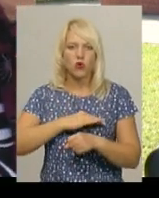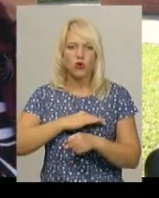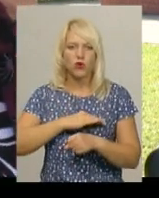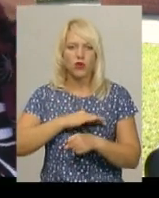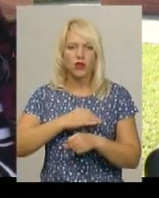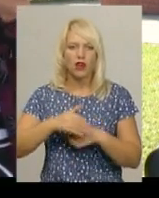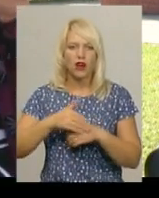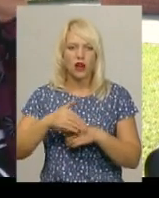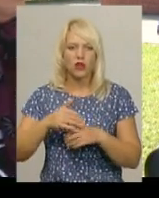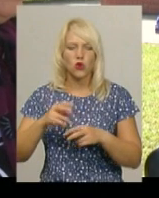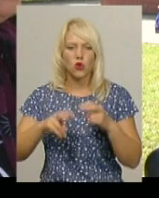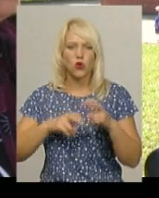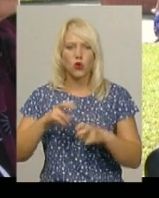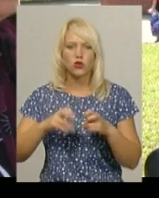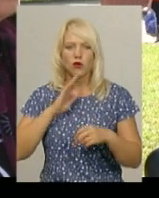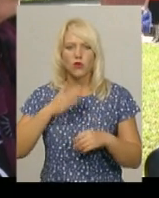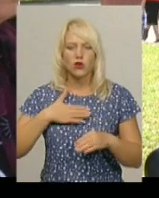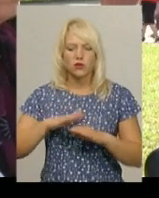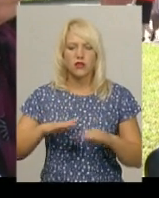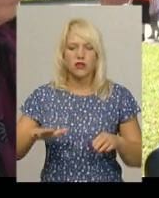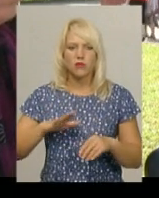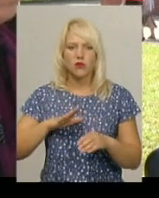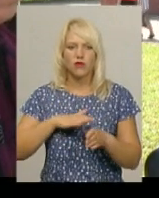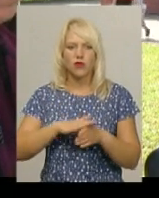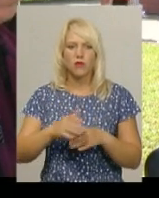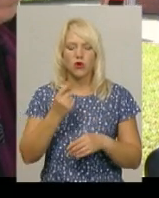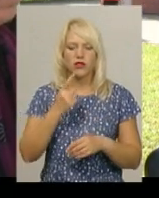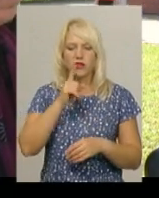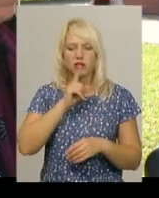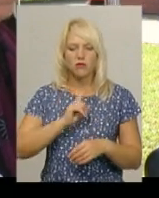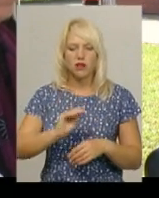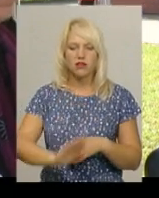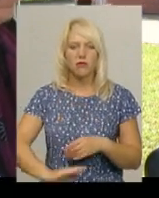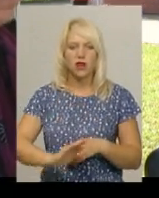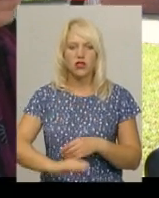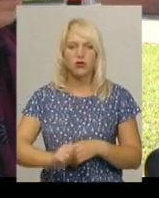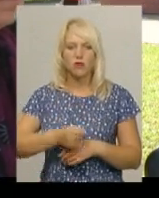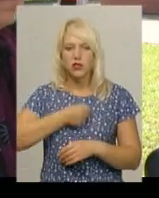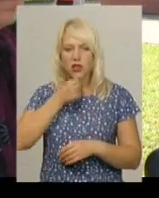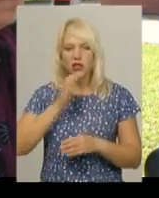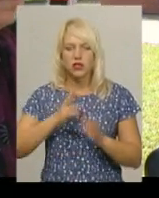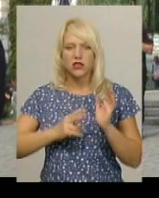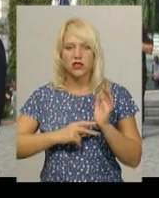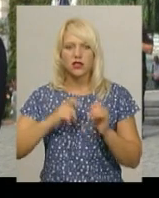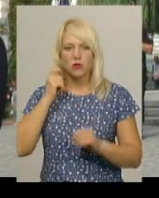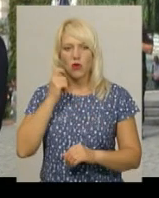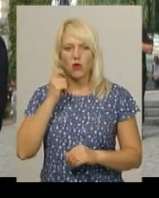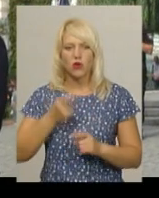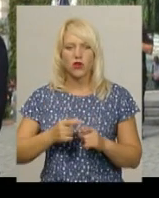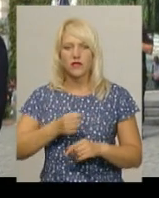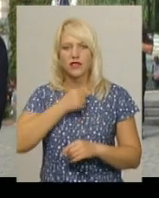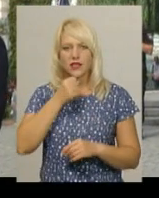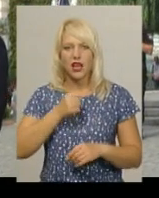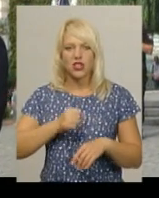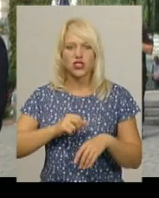Діткам моїм випонувалося 11 місяців меншому, а старшому тільки 7 рочків. Старший лейтенат